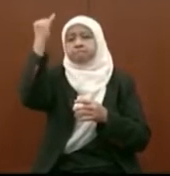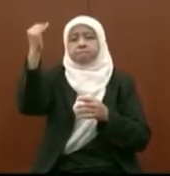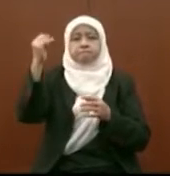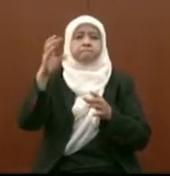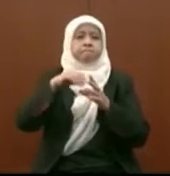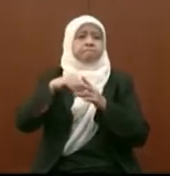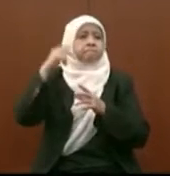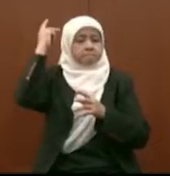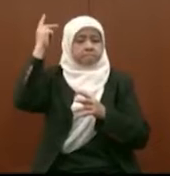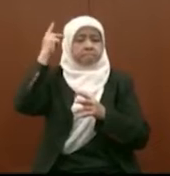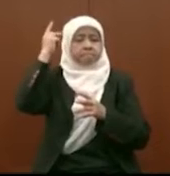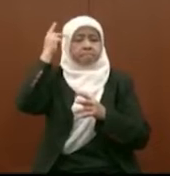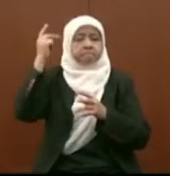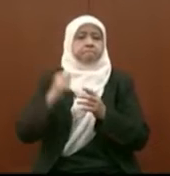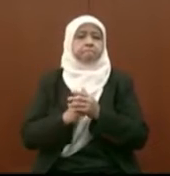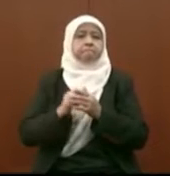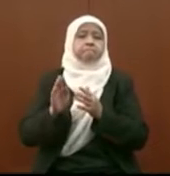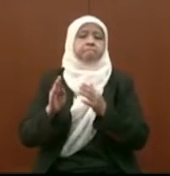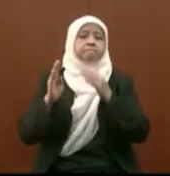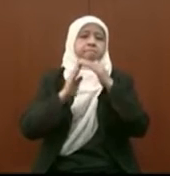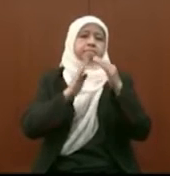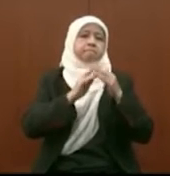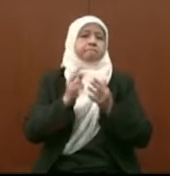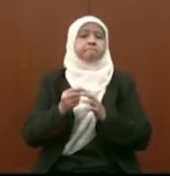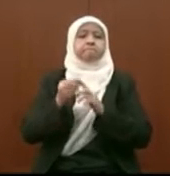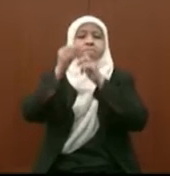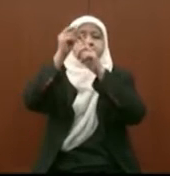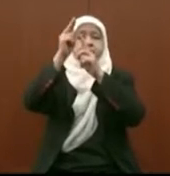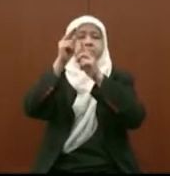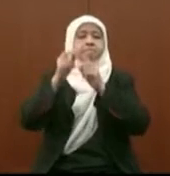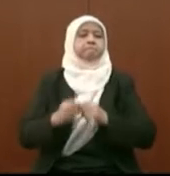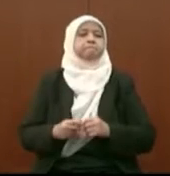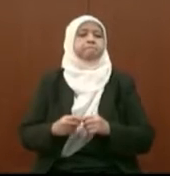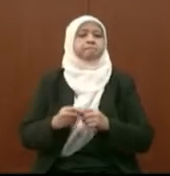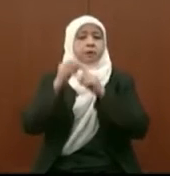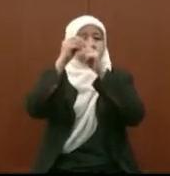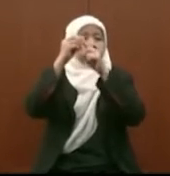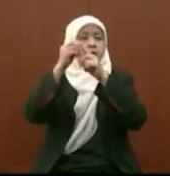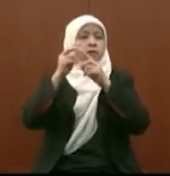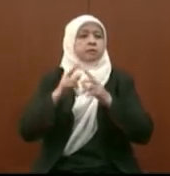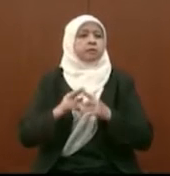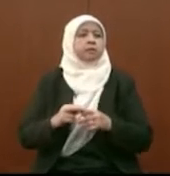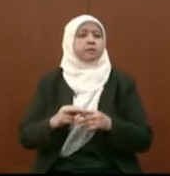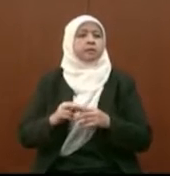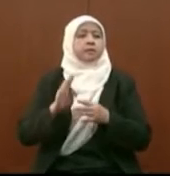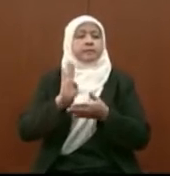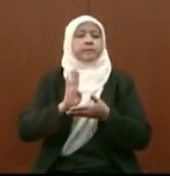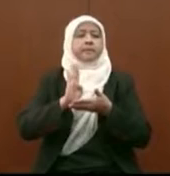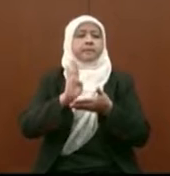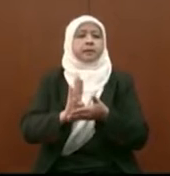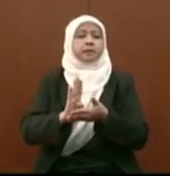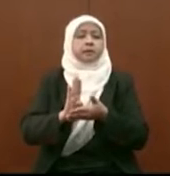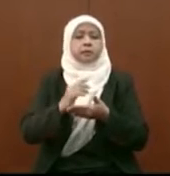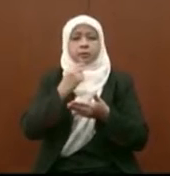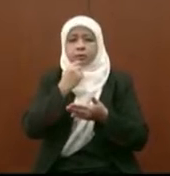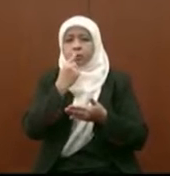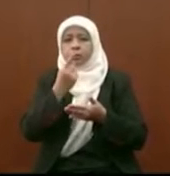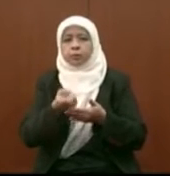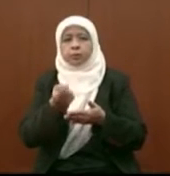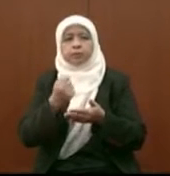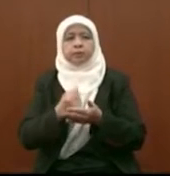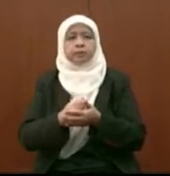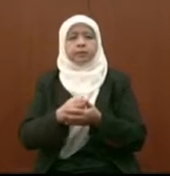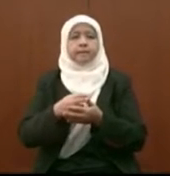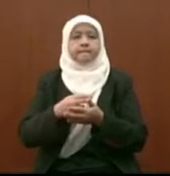dalam politik Bandar Utama juga menyebut tentang bantuan yang disebut tentang